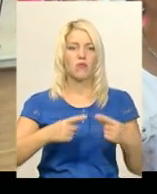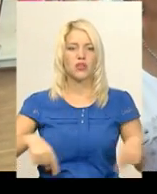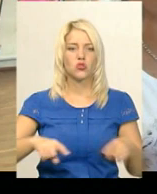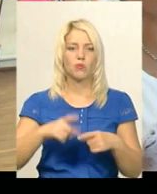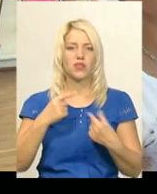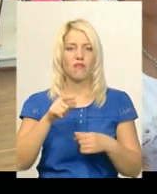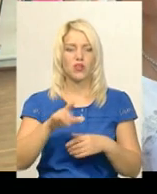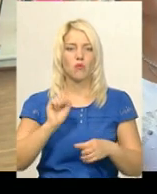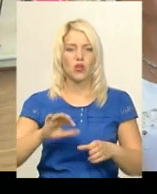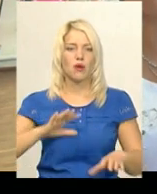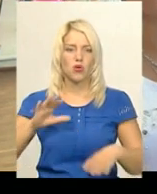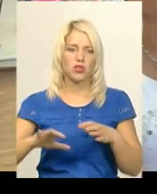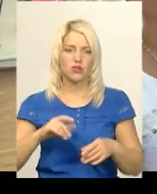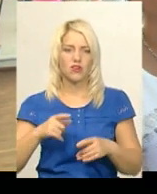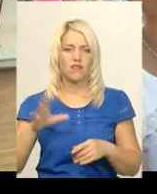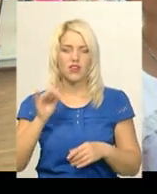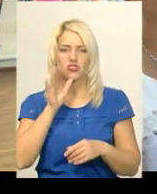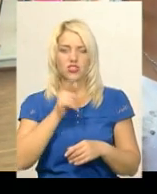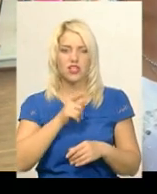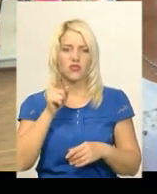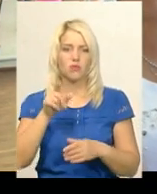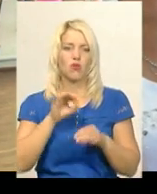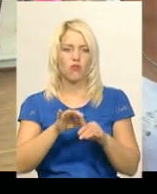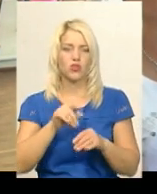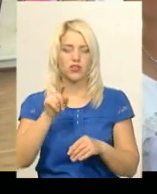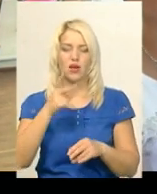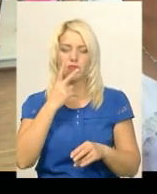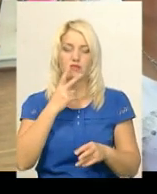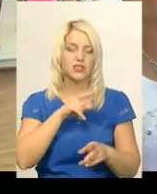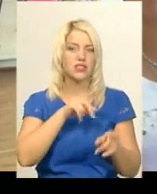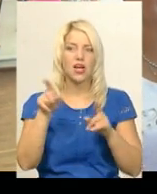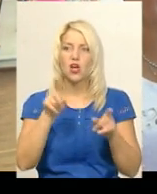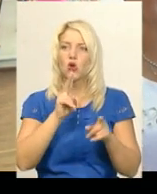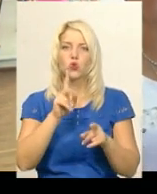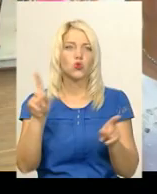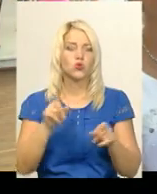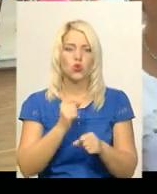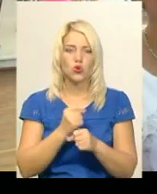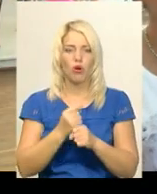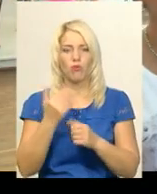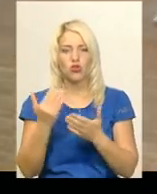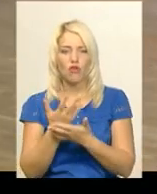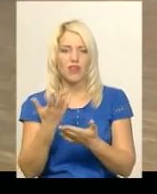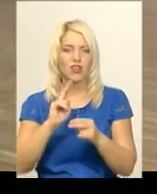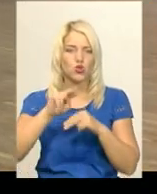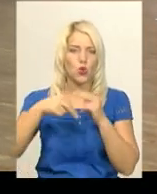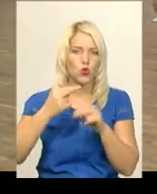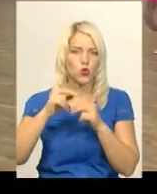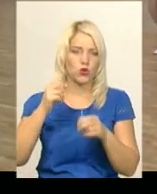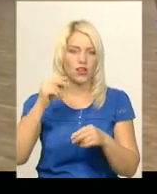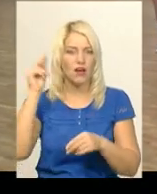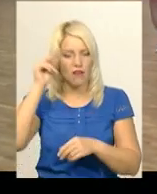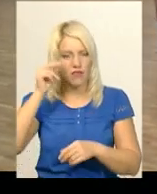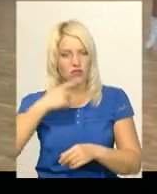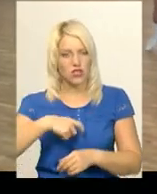Тому весь час вони проводили там, тренувалися, дивилися, хто що робить, нові трюки якісь вивчили для себе. На чемпіонаті